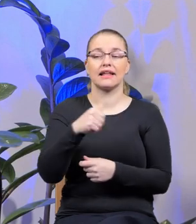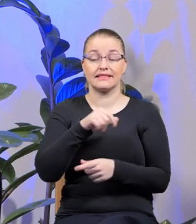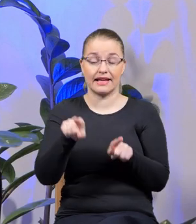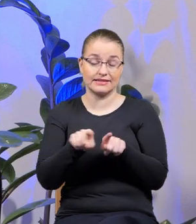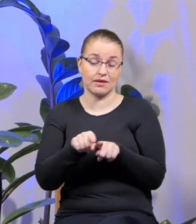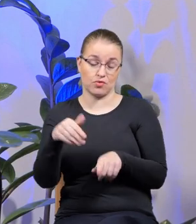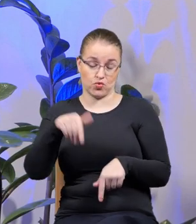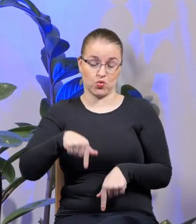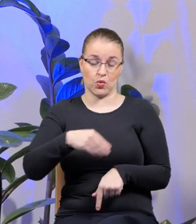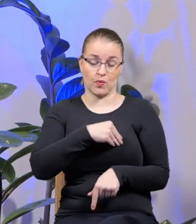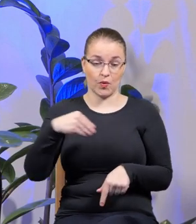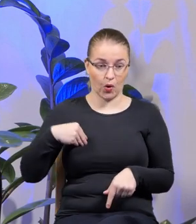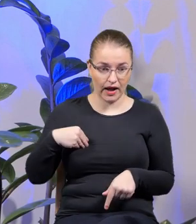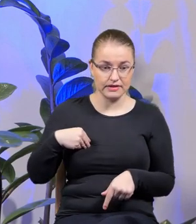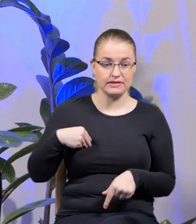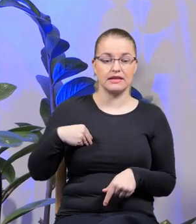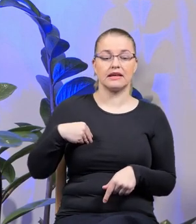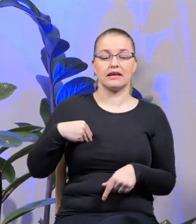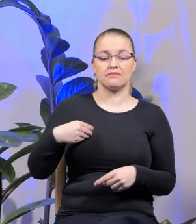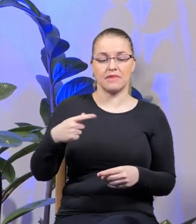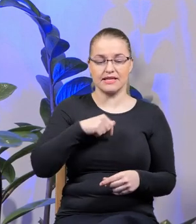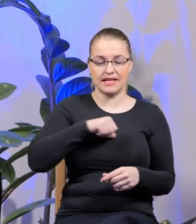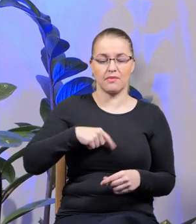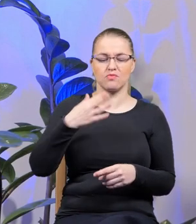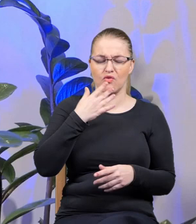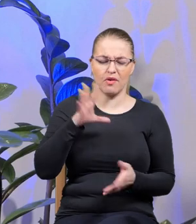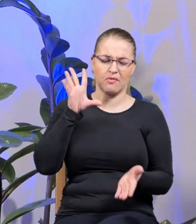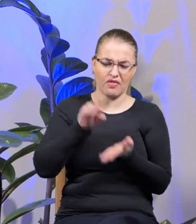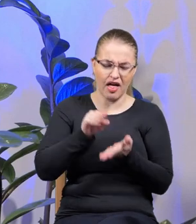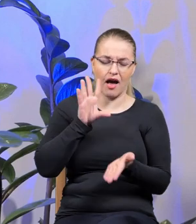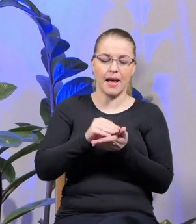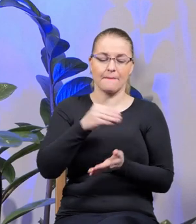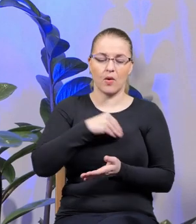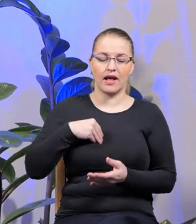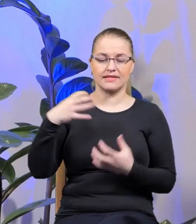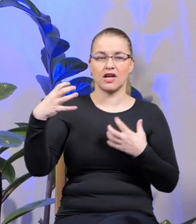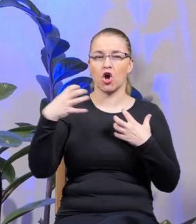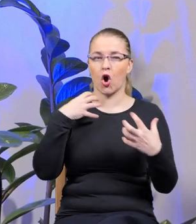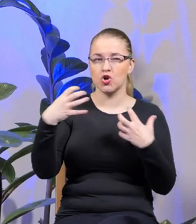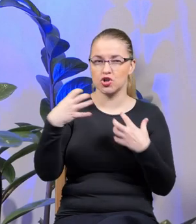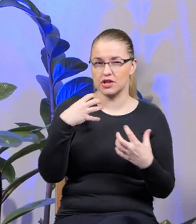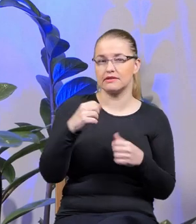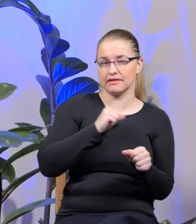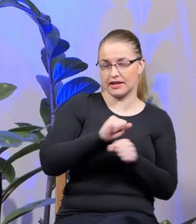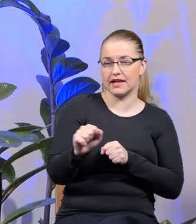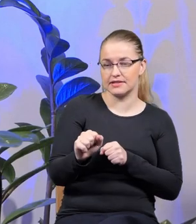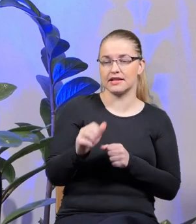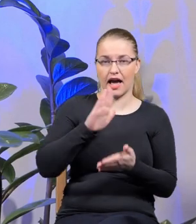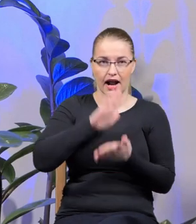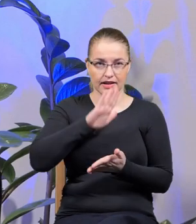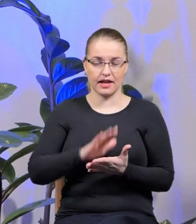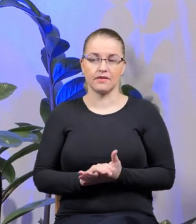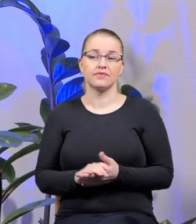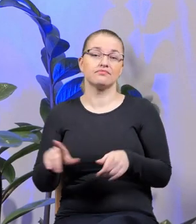Polacy są gościnni i jeszcze wmówiliśmy sobie, że chcieliśmy sobie wmówić, że